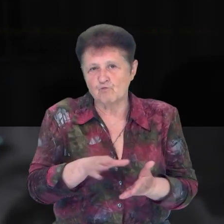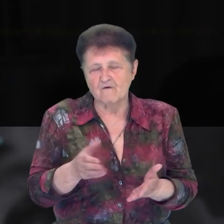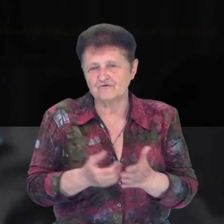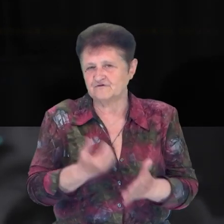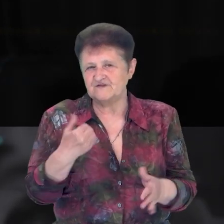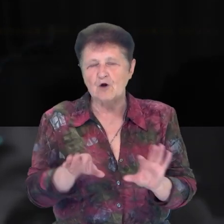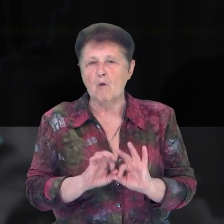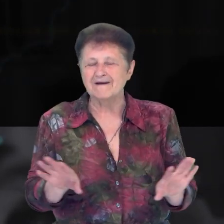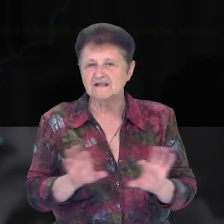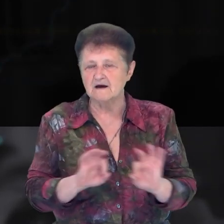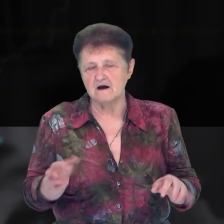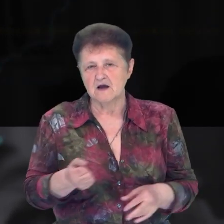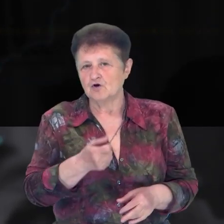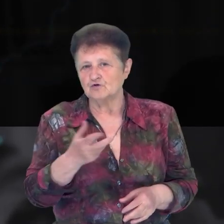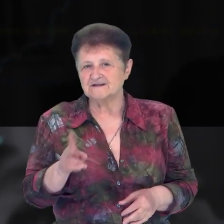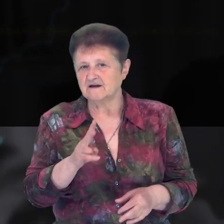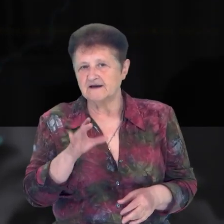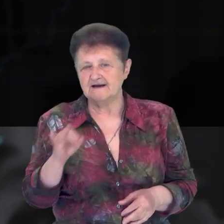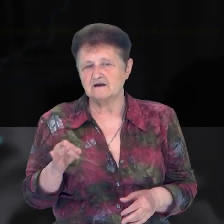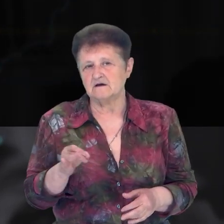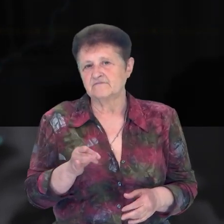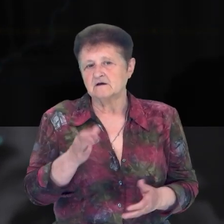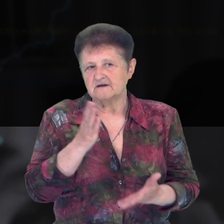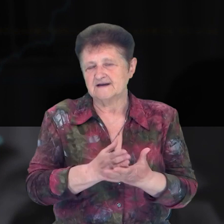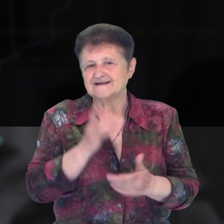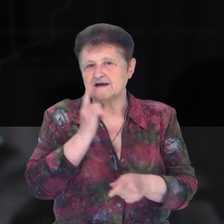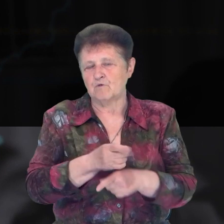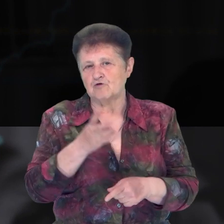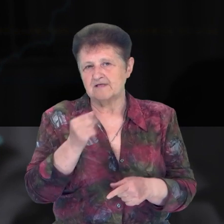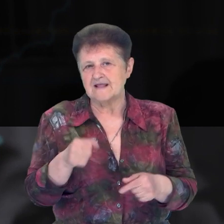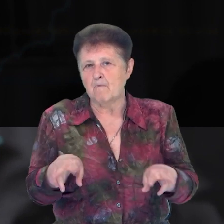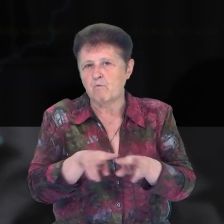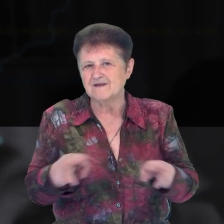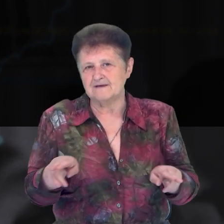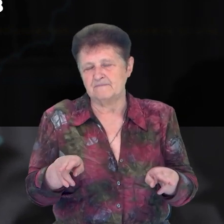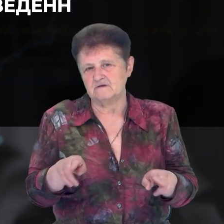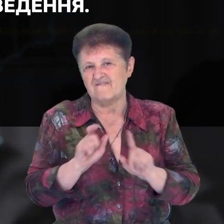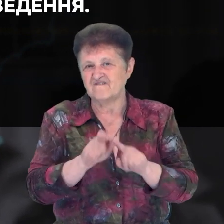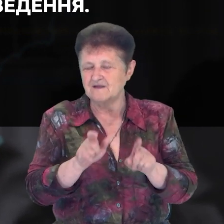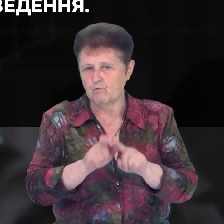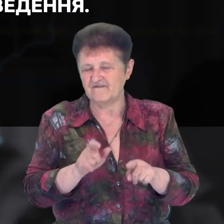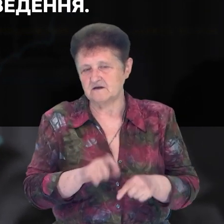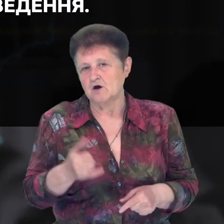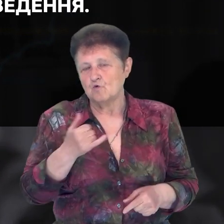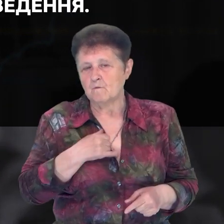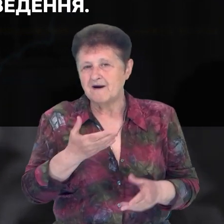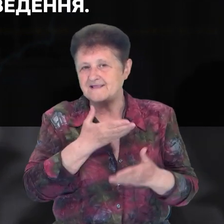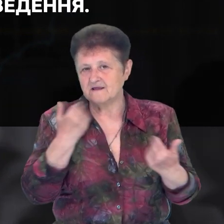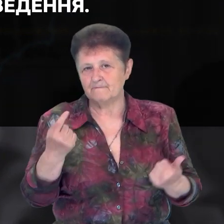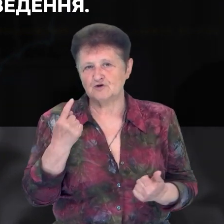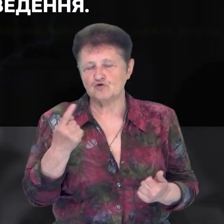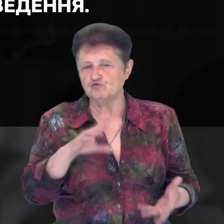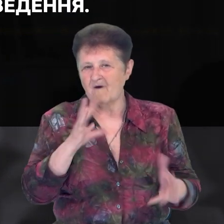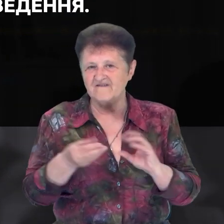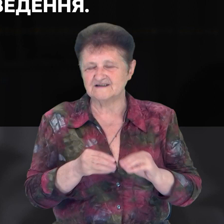коментаря, оскільки отримав пряму заборону на подібні відповіді від особисто клієнтки. У мене немає жодного